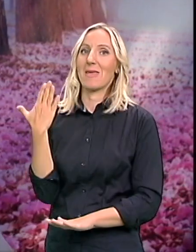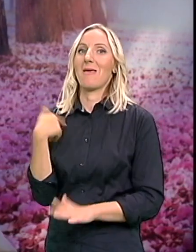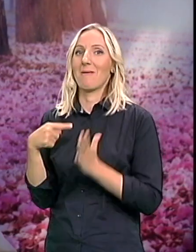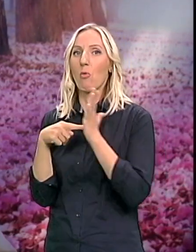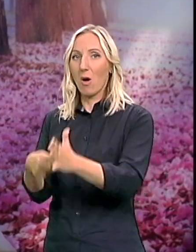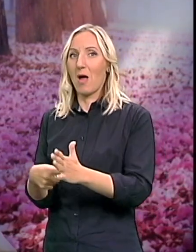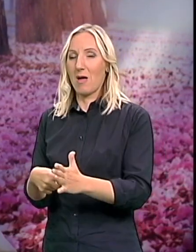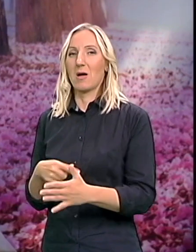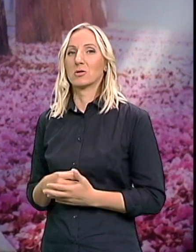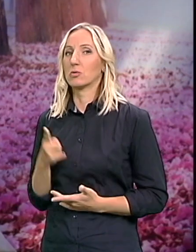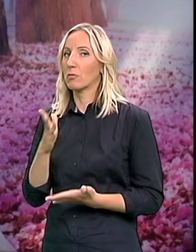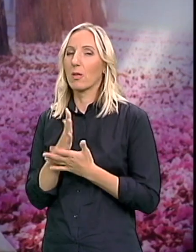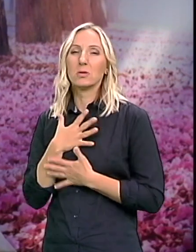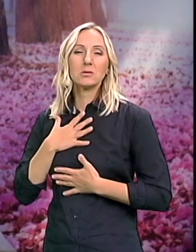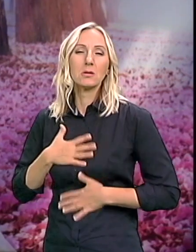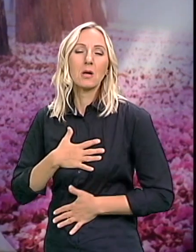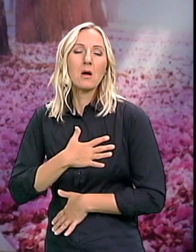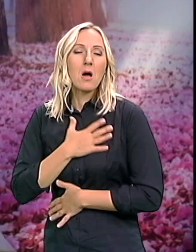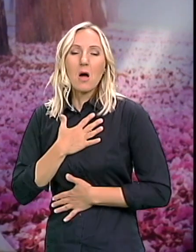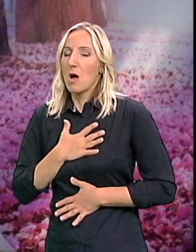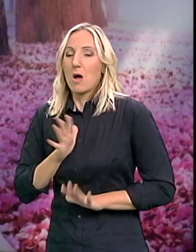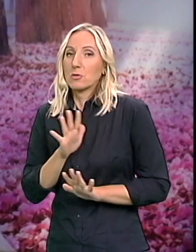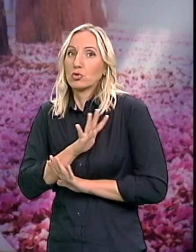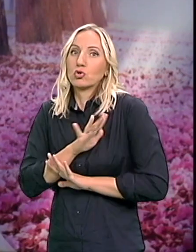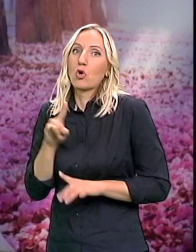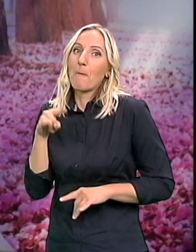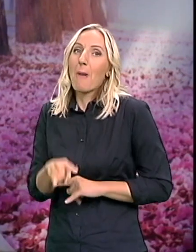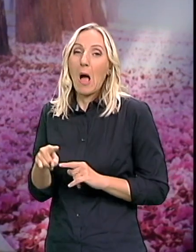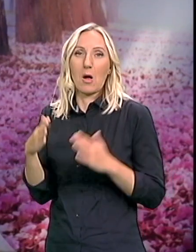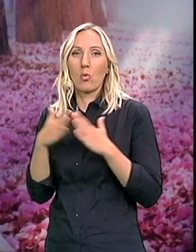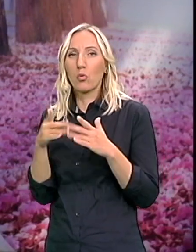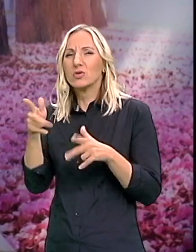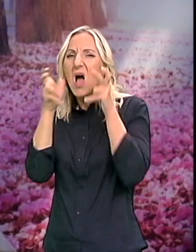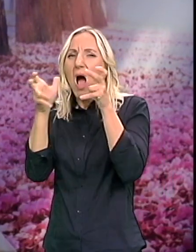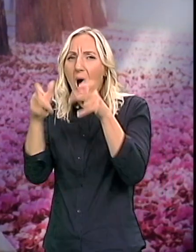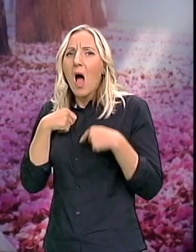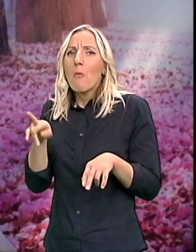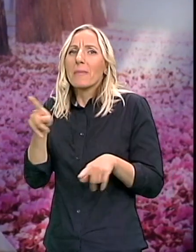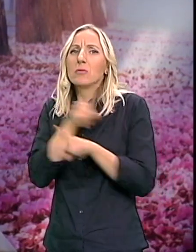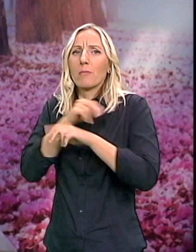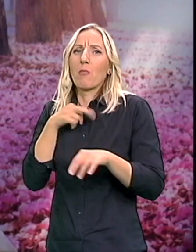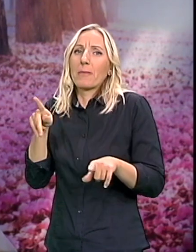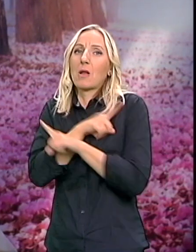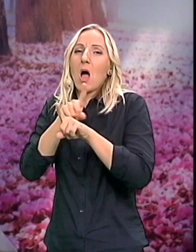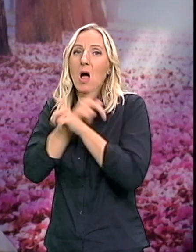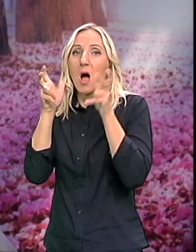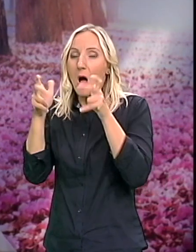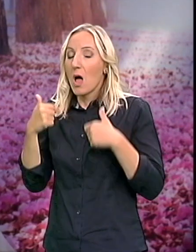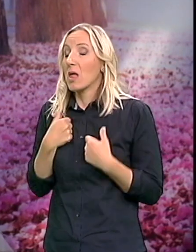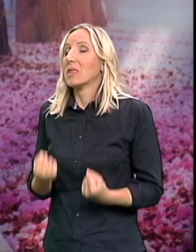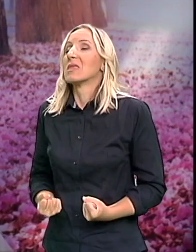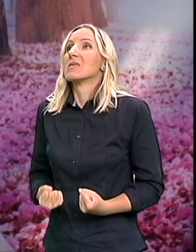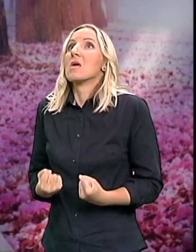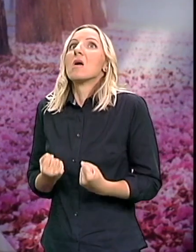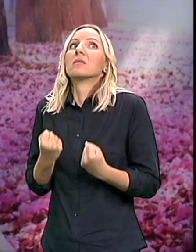Znači to je bio paka u kući Vrištanje U mrećem i brat Mislim to je bilo Jedva sam se I